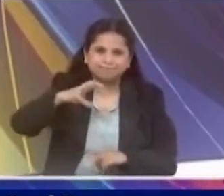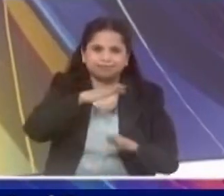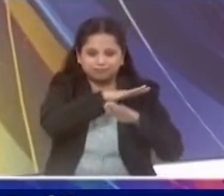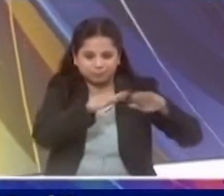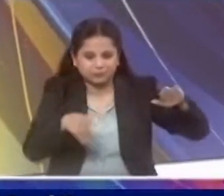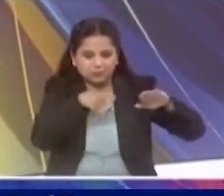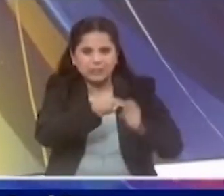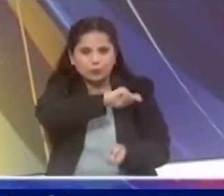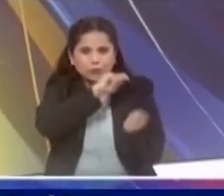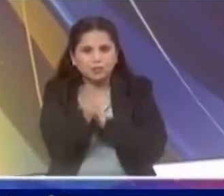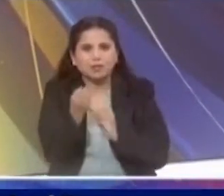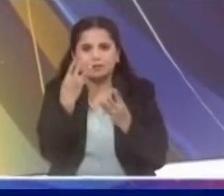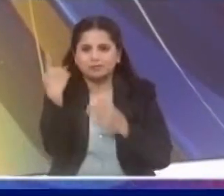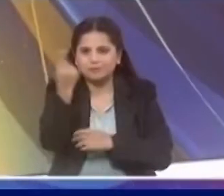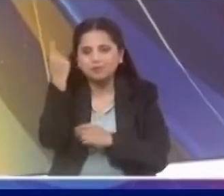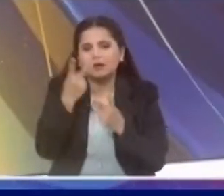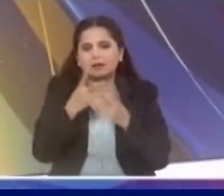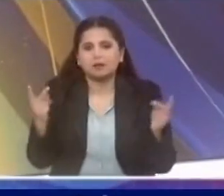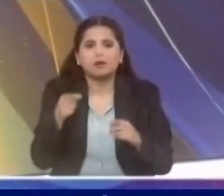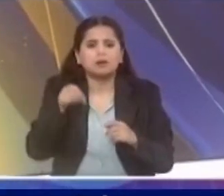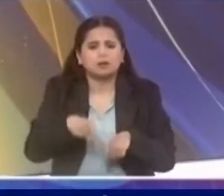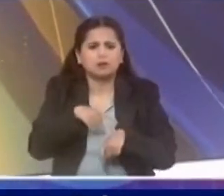पढ़ती है और वरतमार में इसे